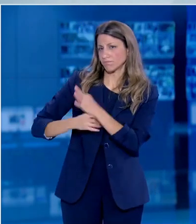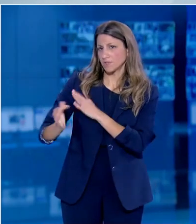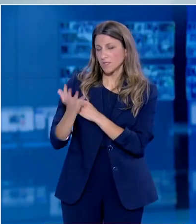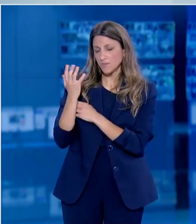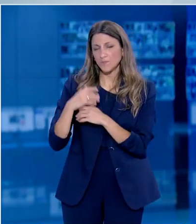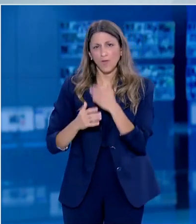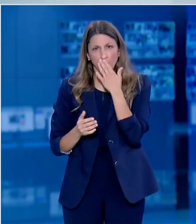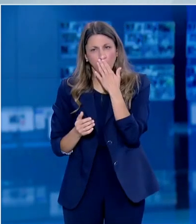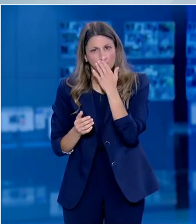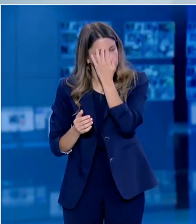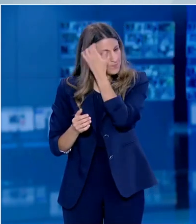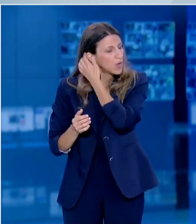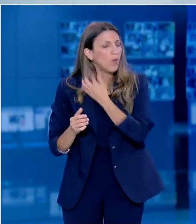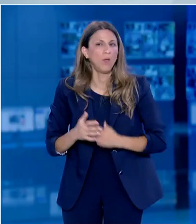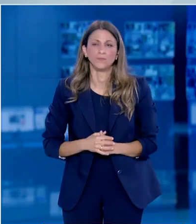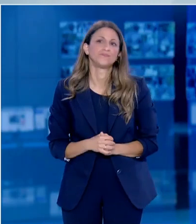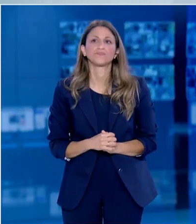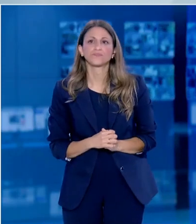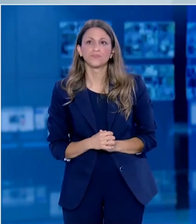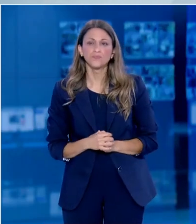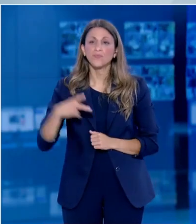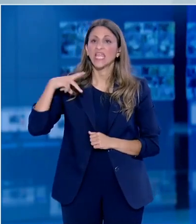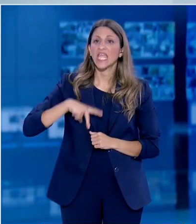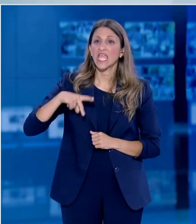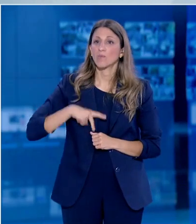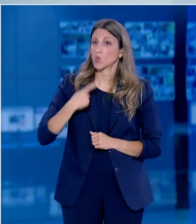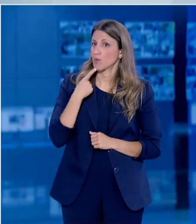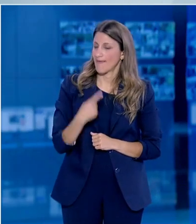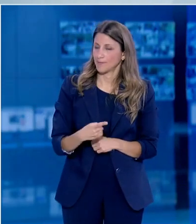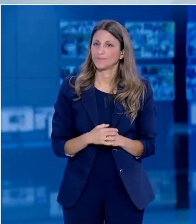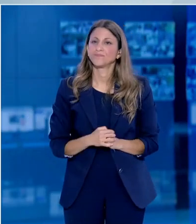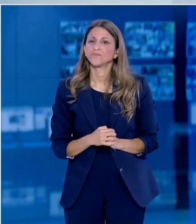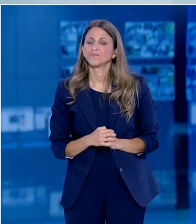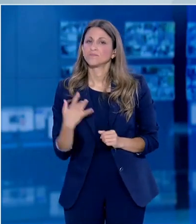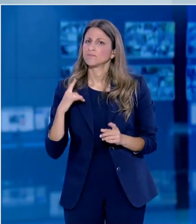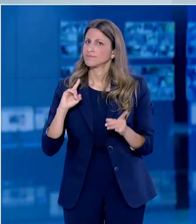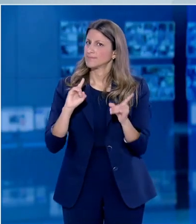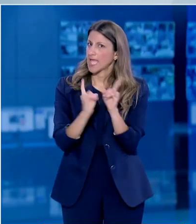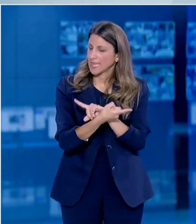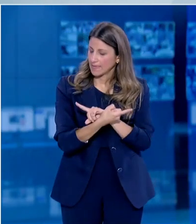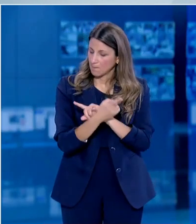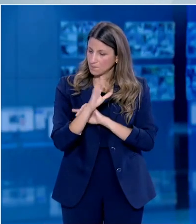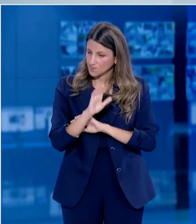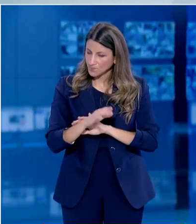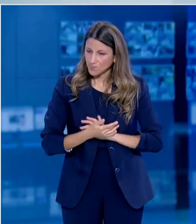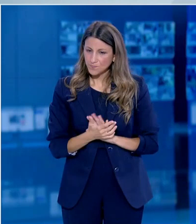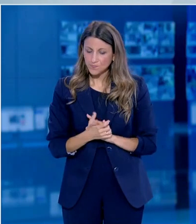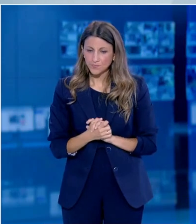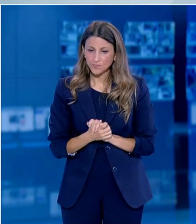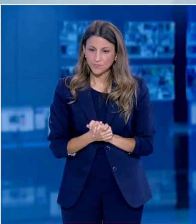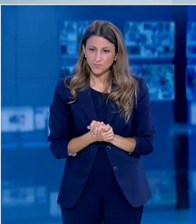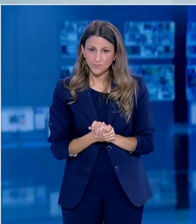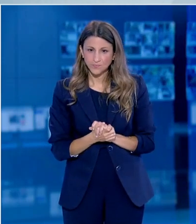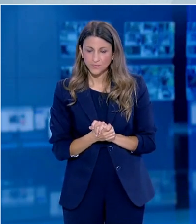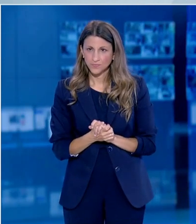αντιστρόφως ανάλογα η αίσθηση δική μου και τα δεδομένα τα δικά μας σε σχέση με τα πραγματικά